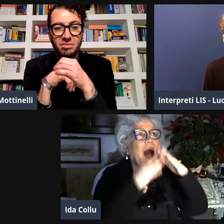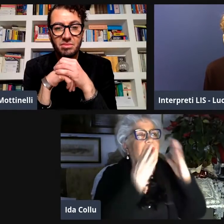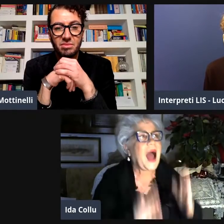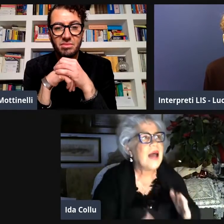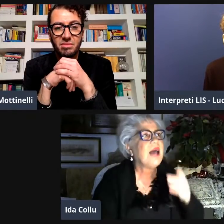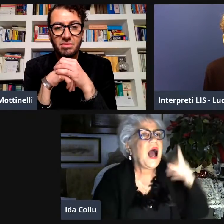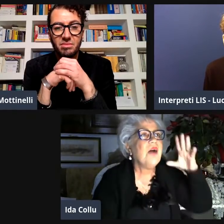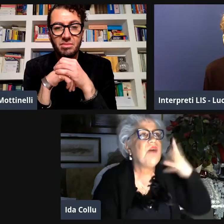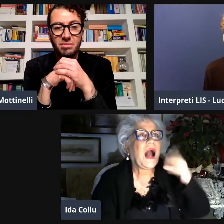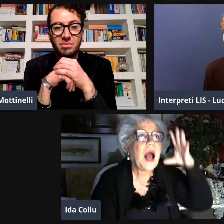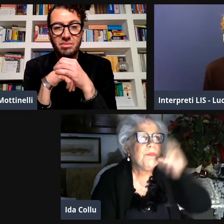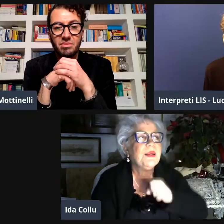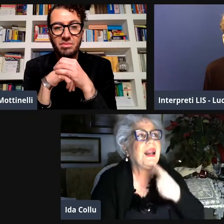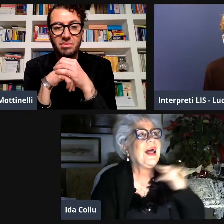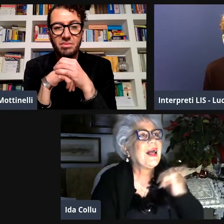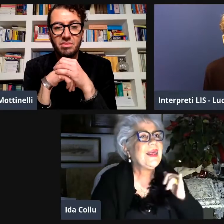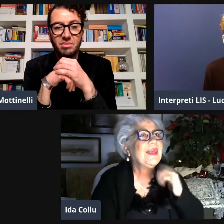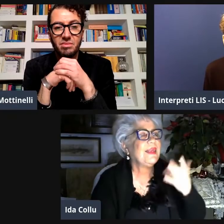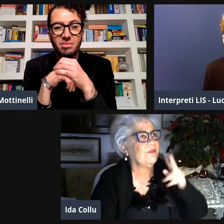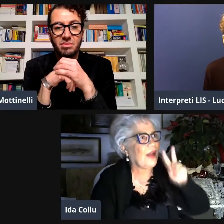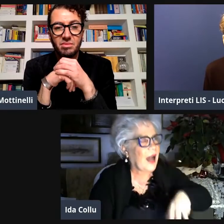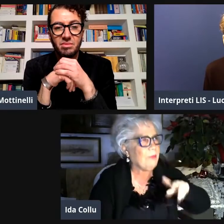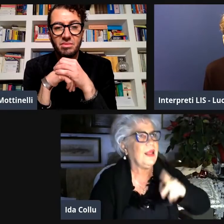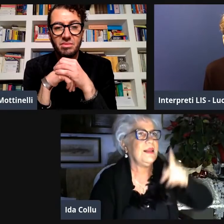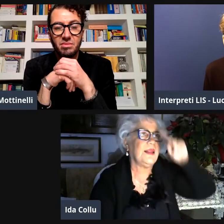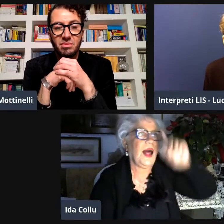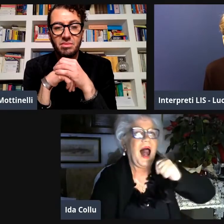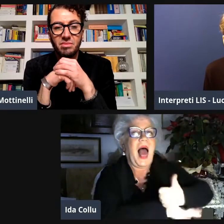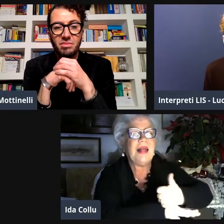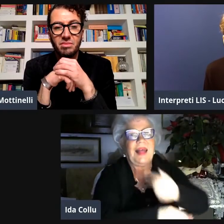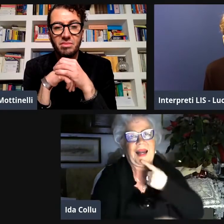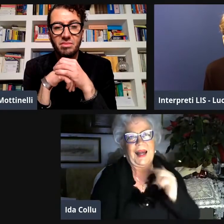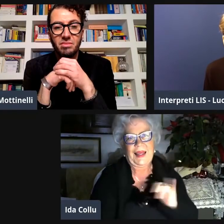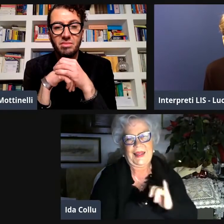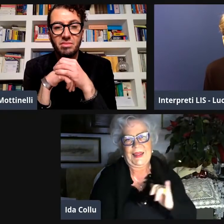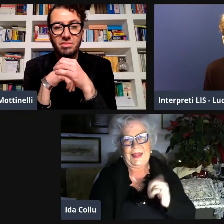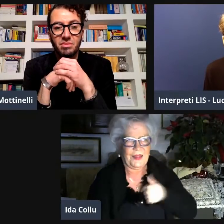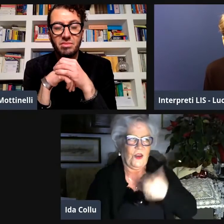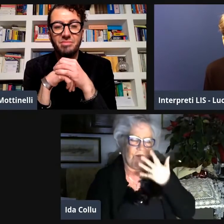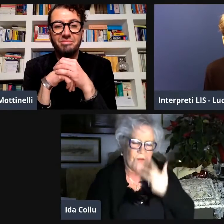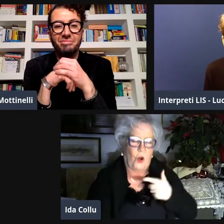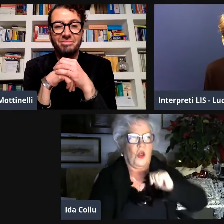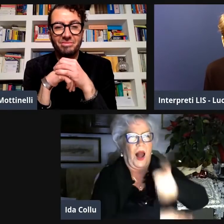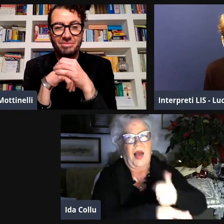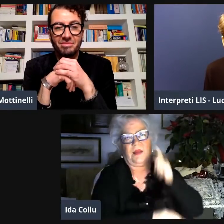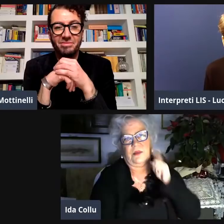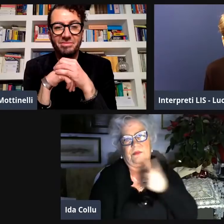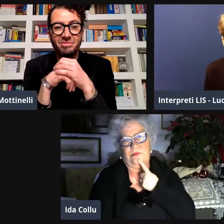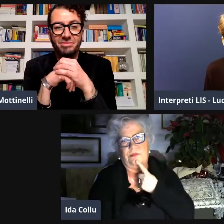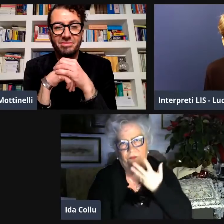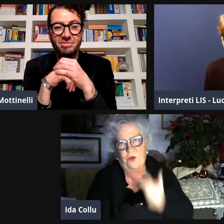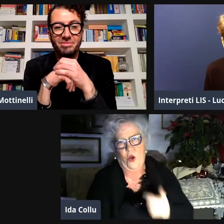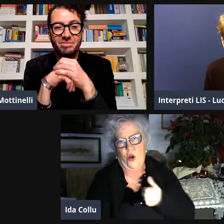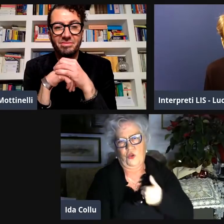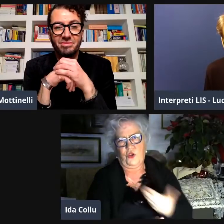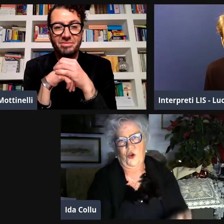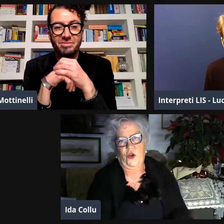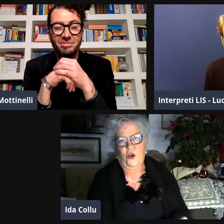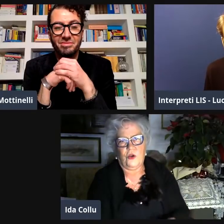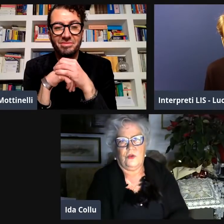è una stanza adatta per capire chi veramente è il presidente io